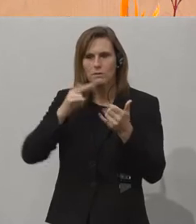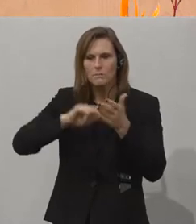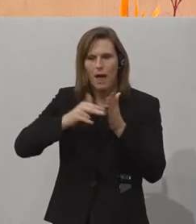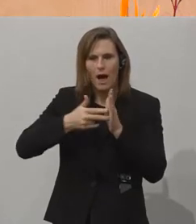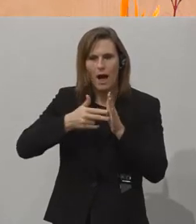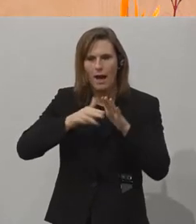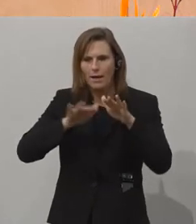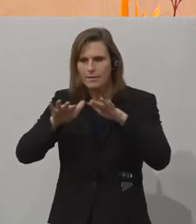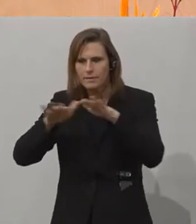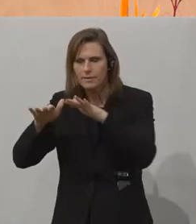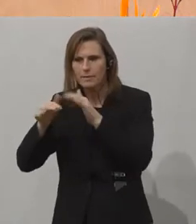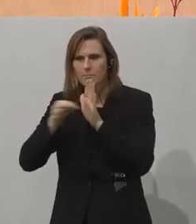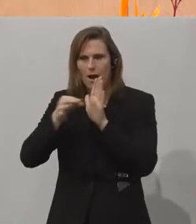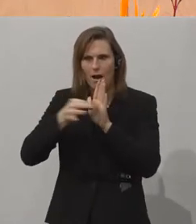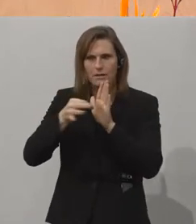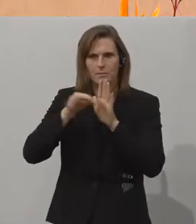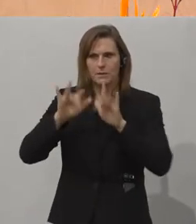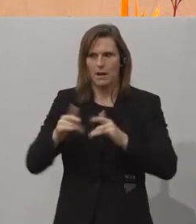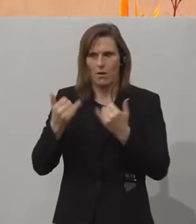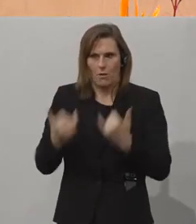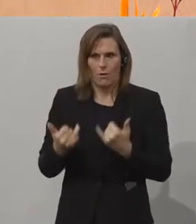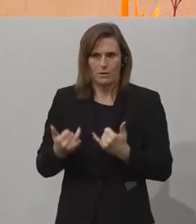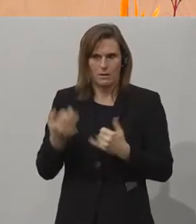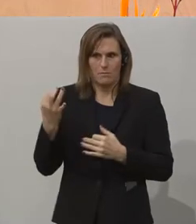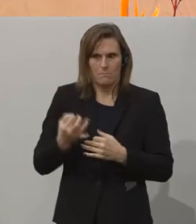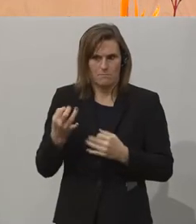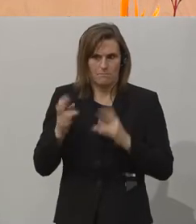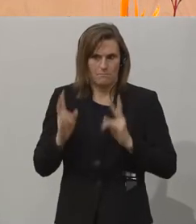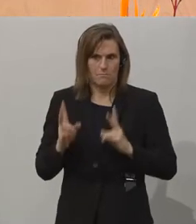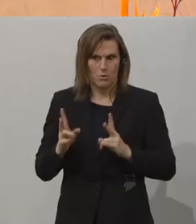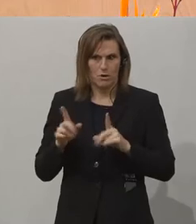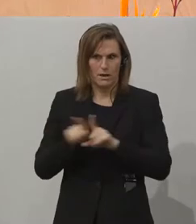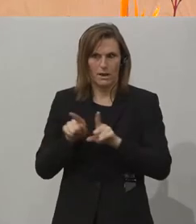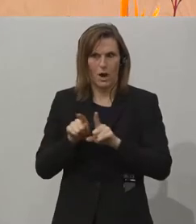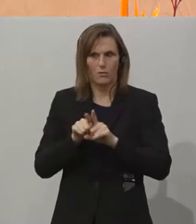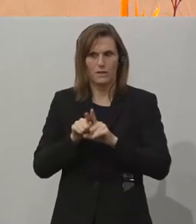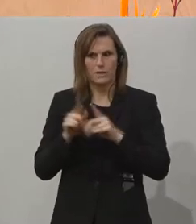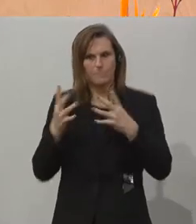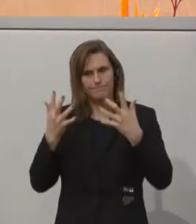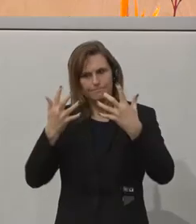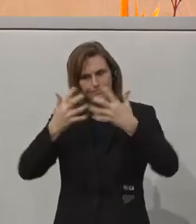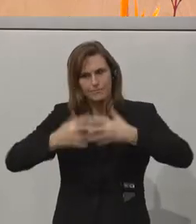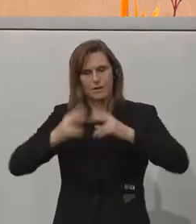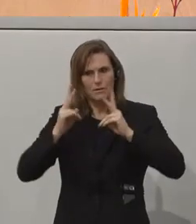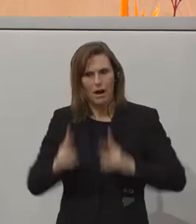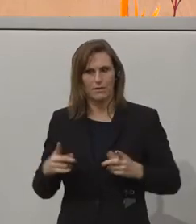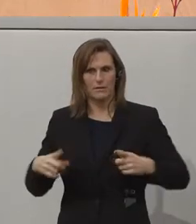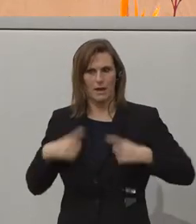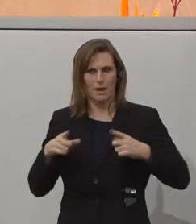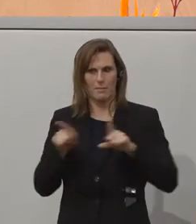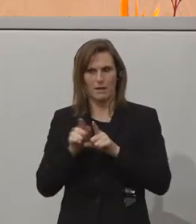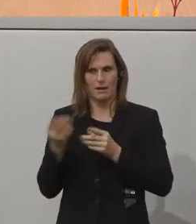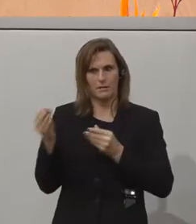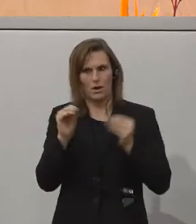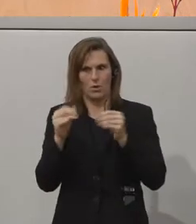notwendigen Maßnahmen zu setzen, die uns heute ermöglichen, wirklich auch alles zusammenspielend hier erleben und mitgestalten